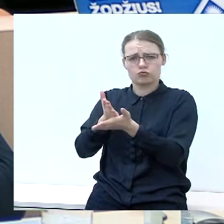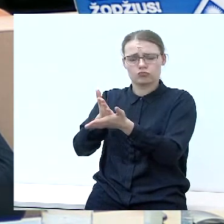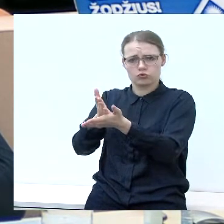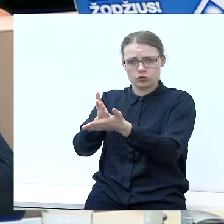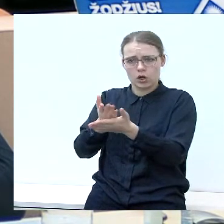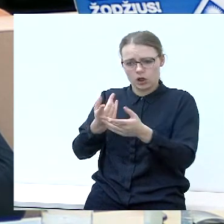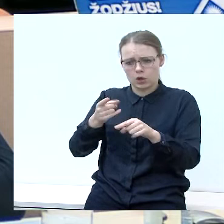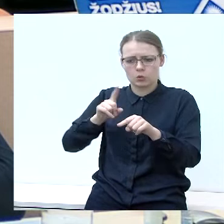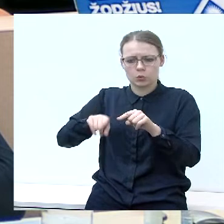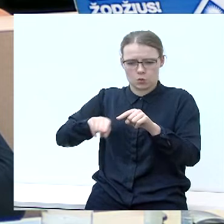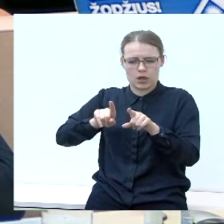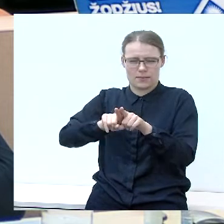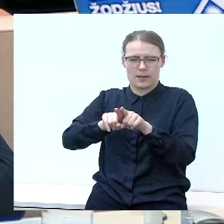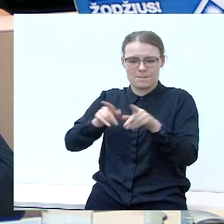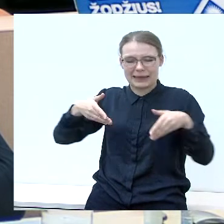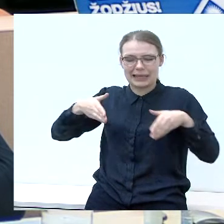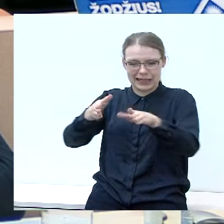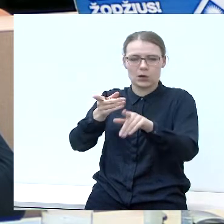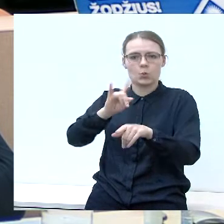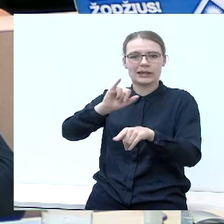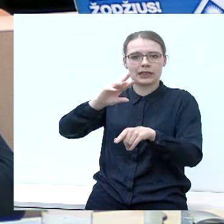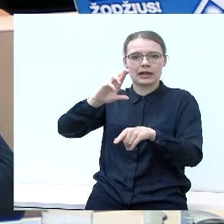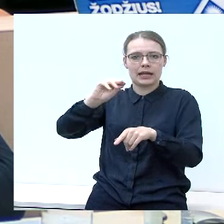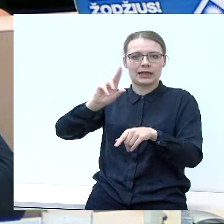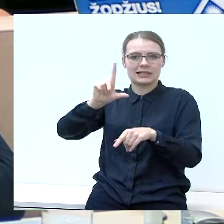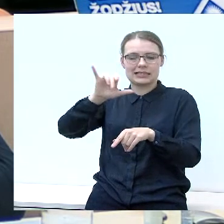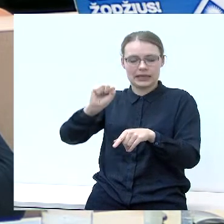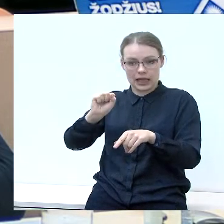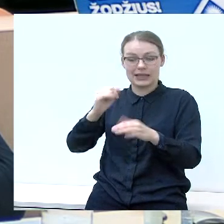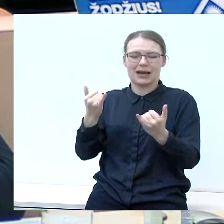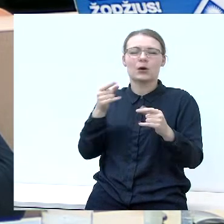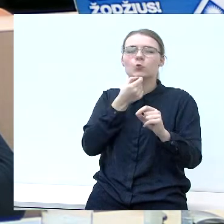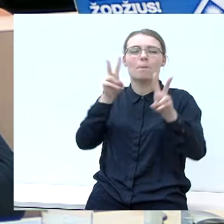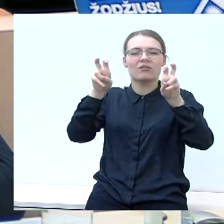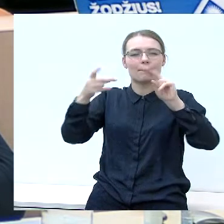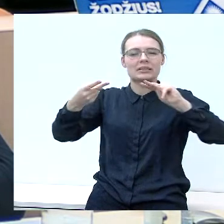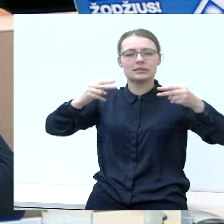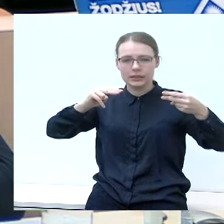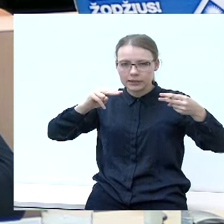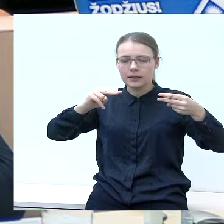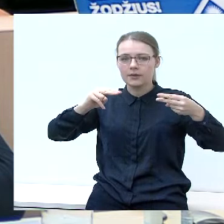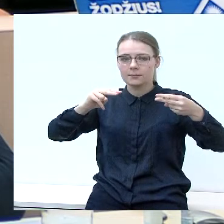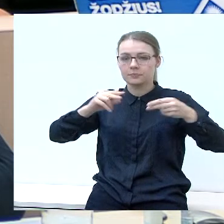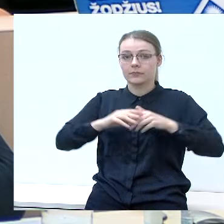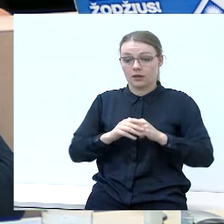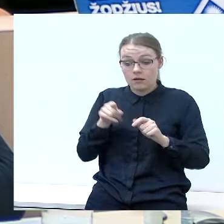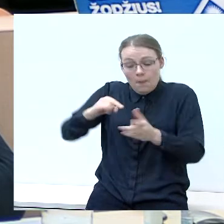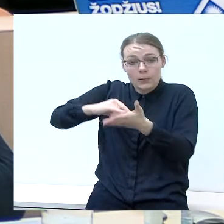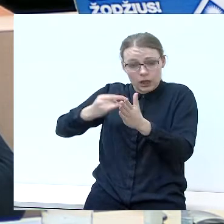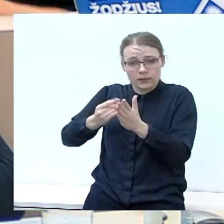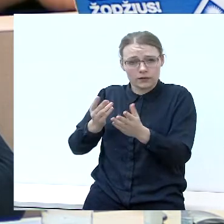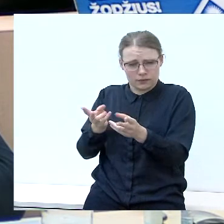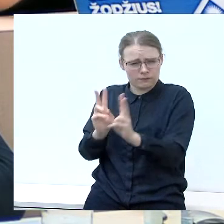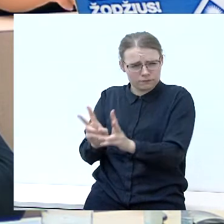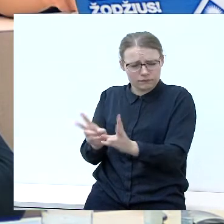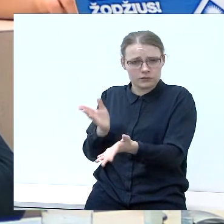jau kelių direkcijoje, dabar aišku, pavadinimas kitoks, tos įstaigos tie planai yra. Tai